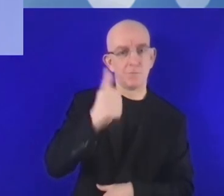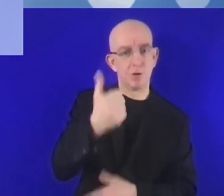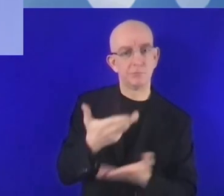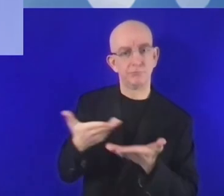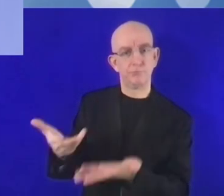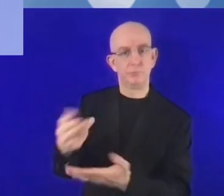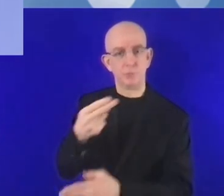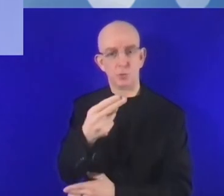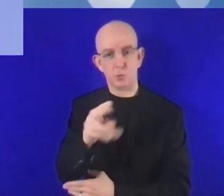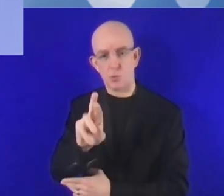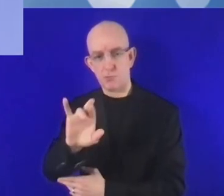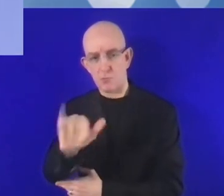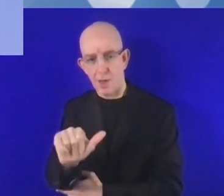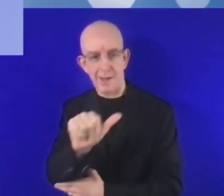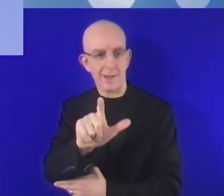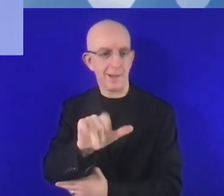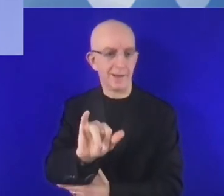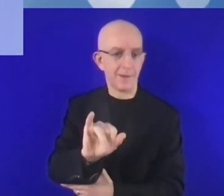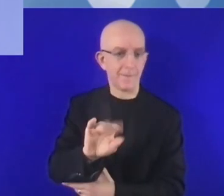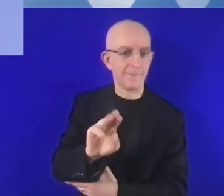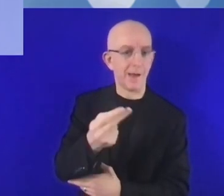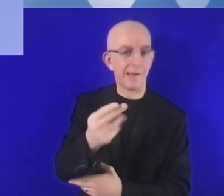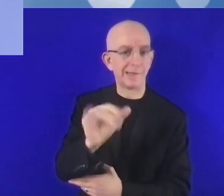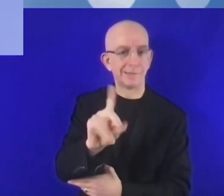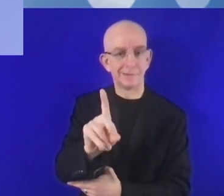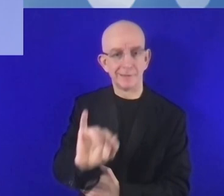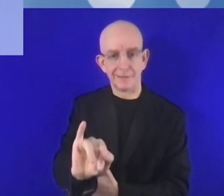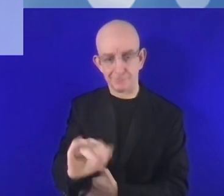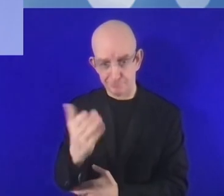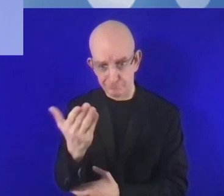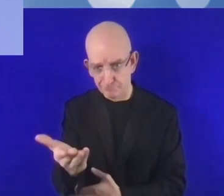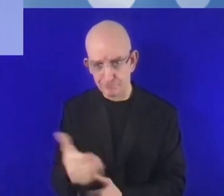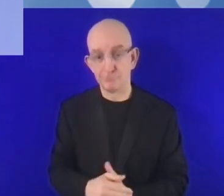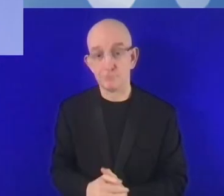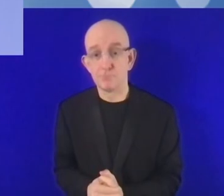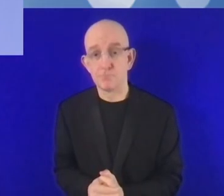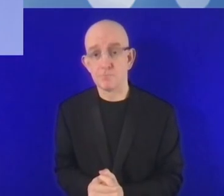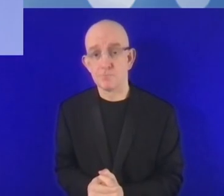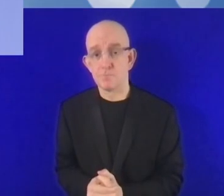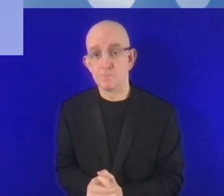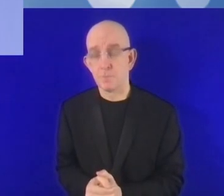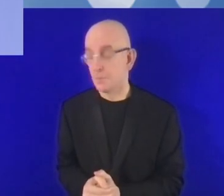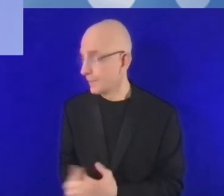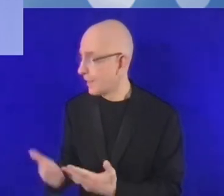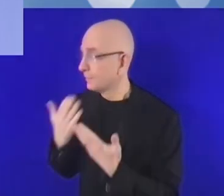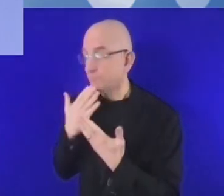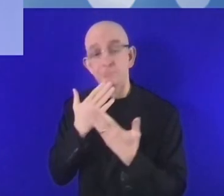مرة ثانية أشكر مدير الجلسة.